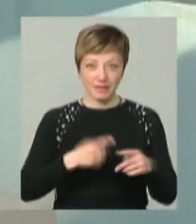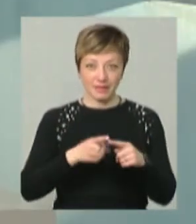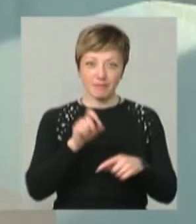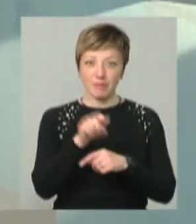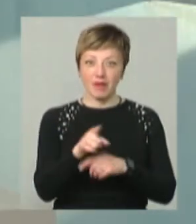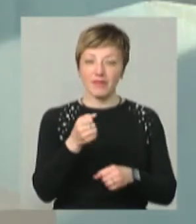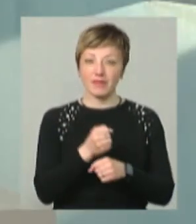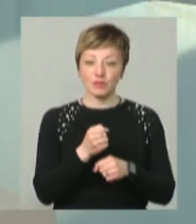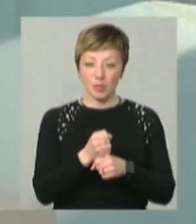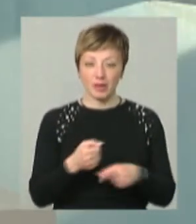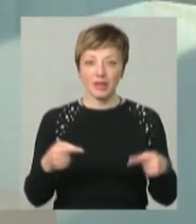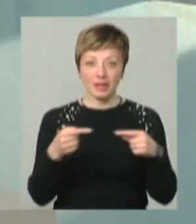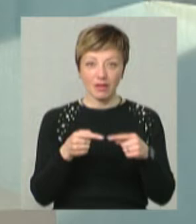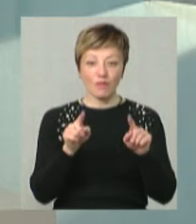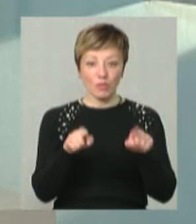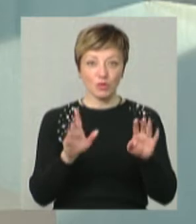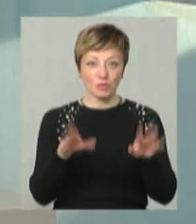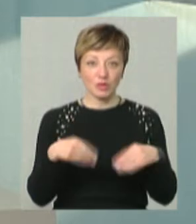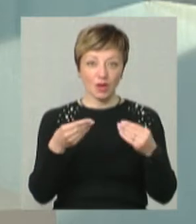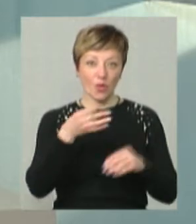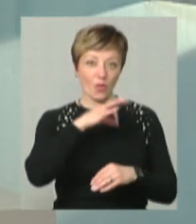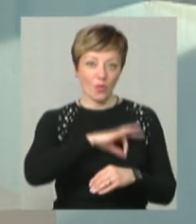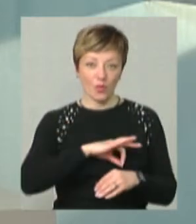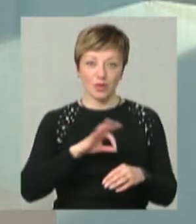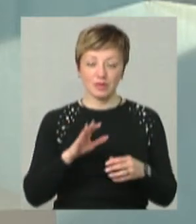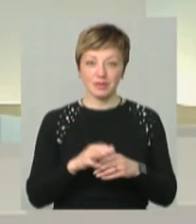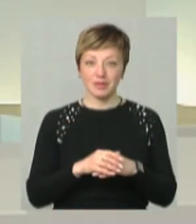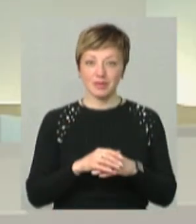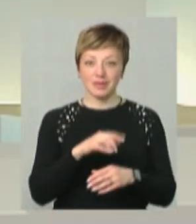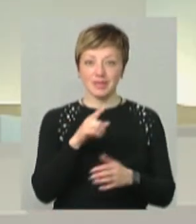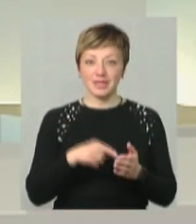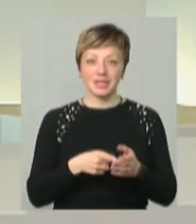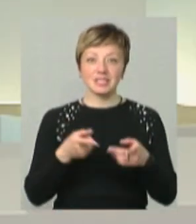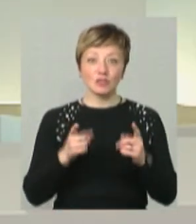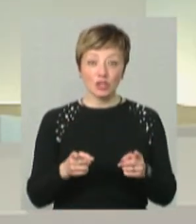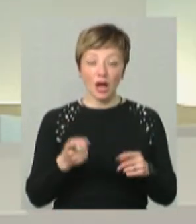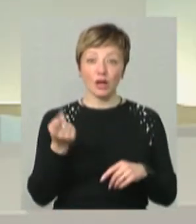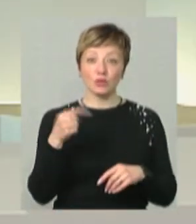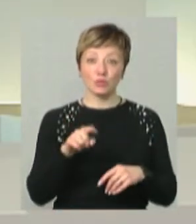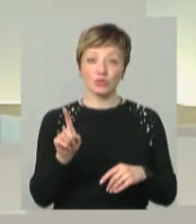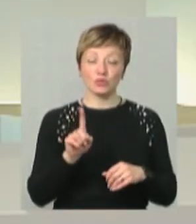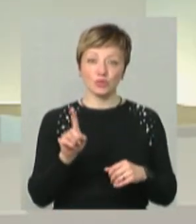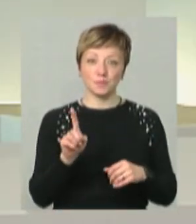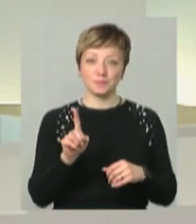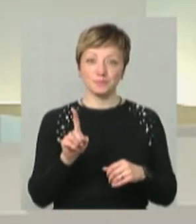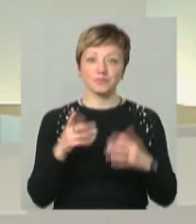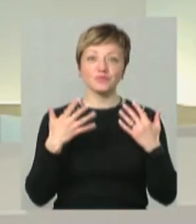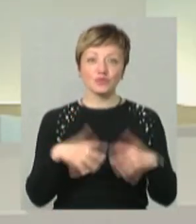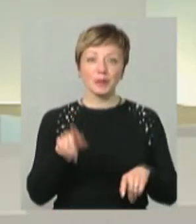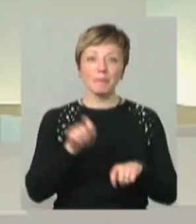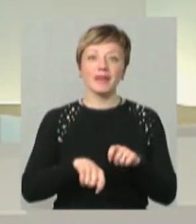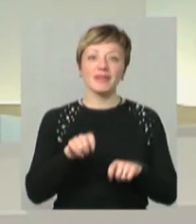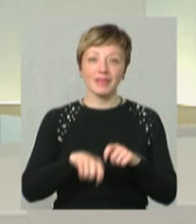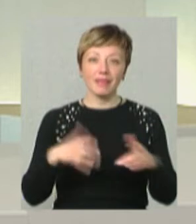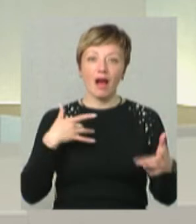вправи, з якими ви визначилися, що саме вони принесуть користь і будуть ефективними? Та звичайно, тому що вони вже провірені на